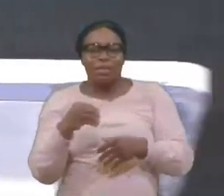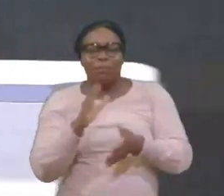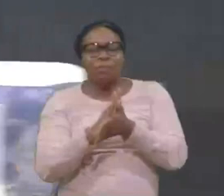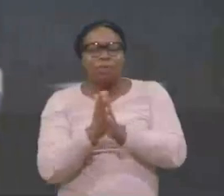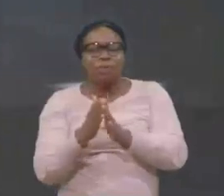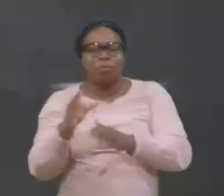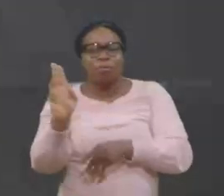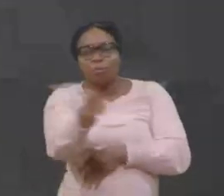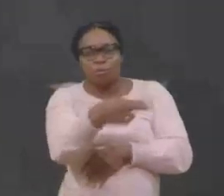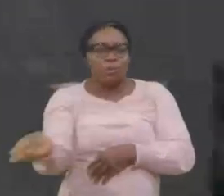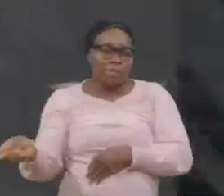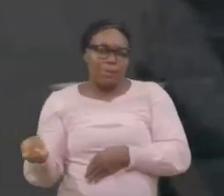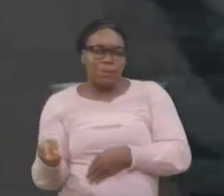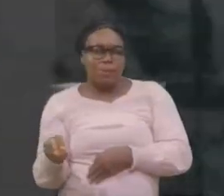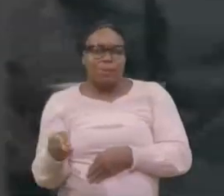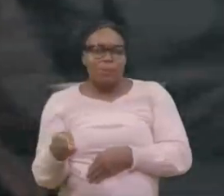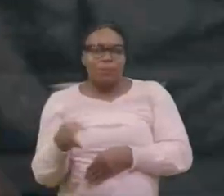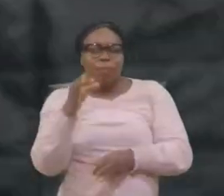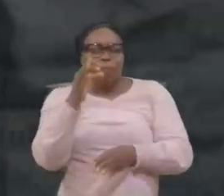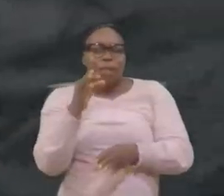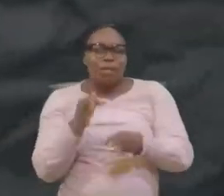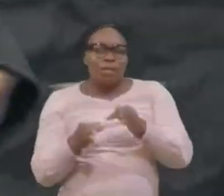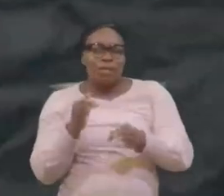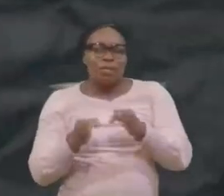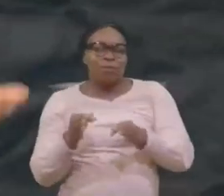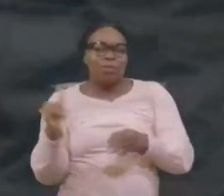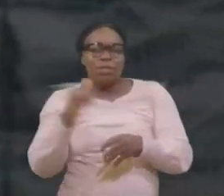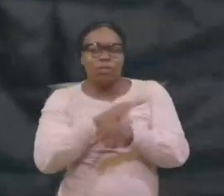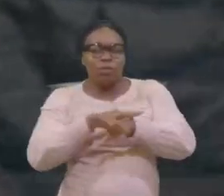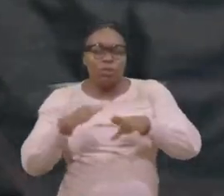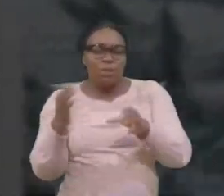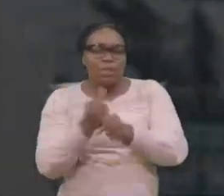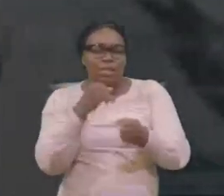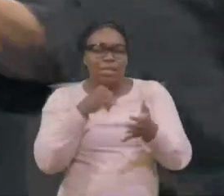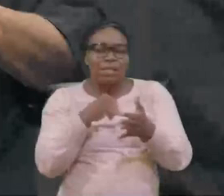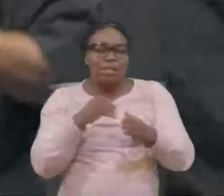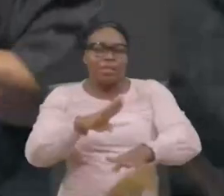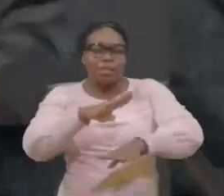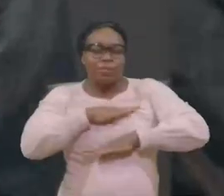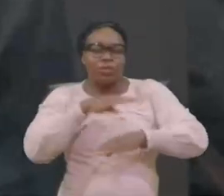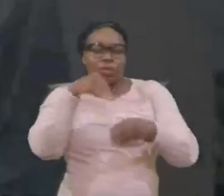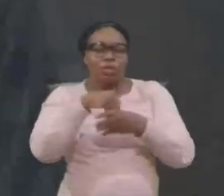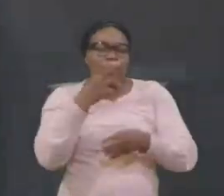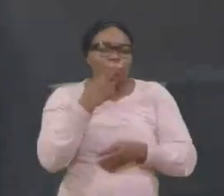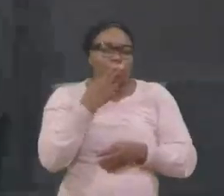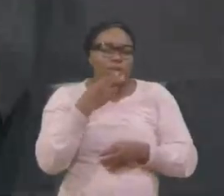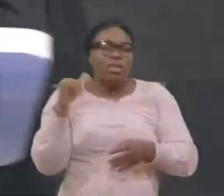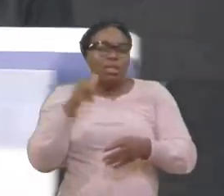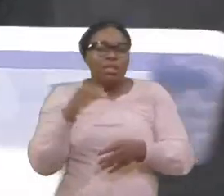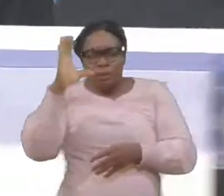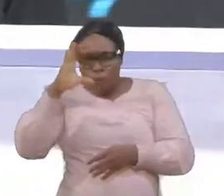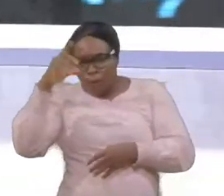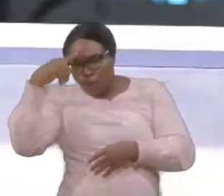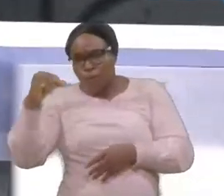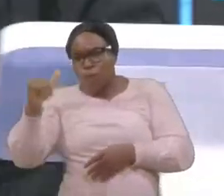agités aussi je n'ai pas ça si je ne ne pas dans la fumée je vais voir ça ils sont agités